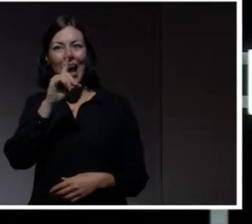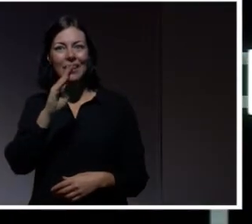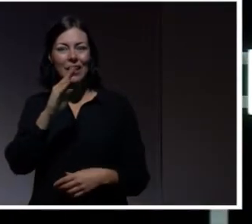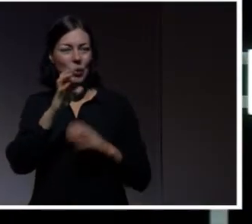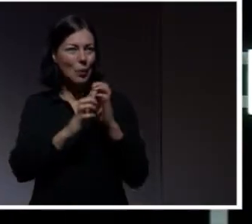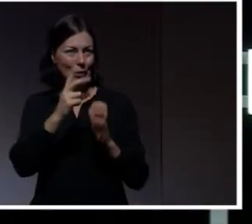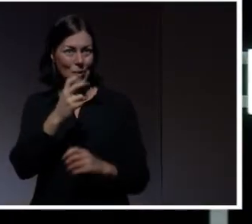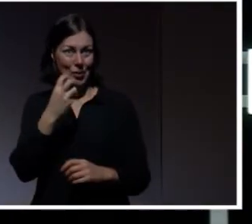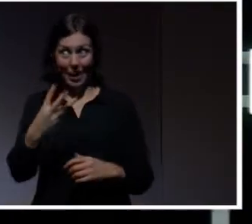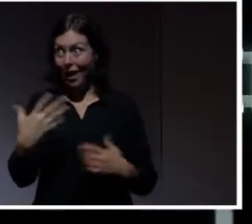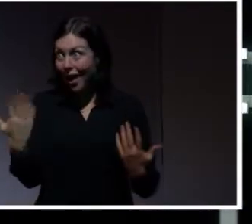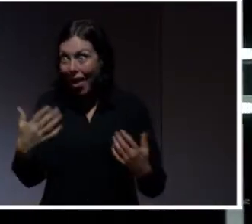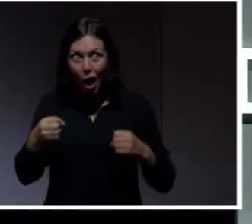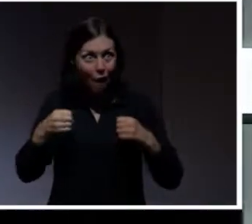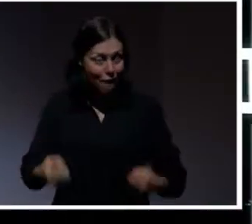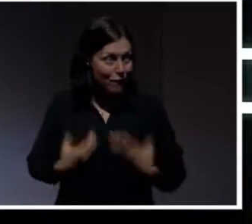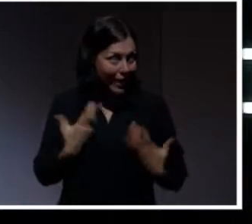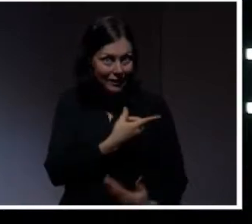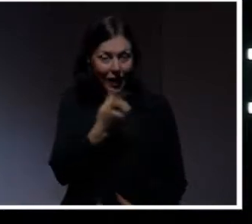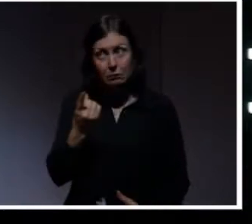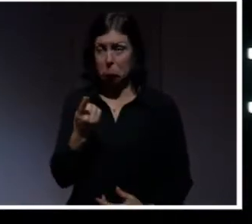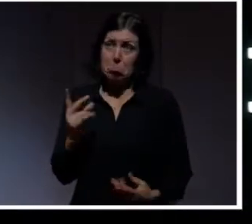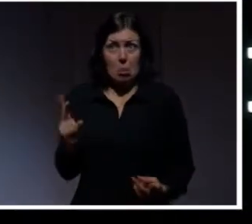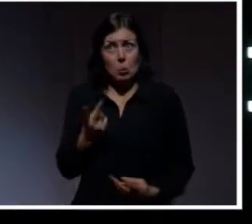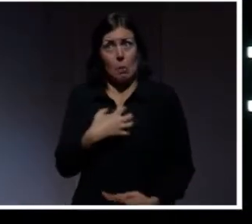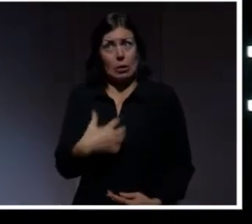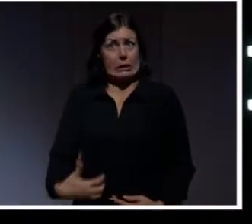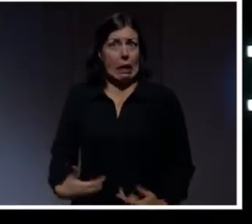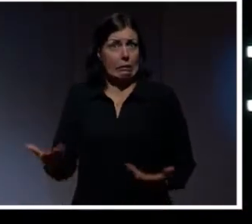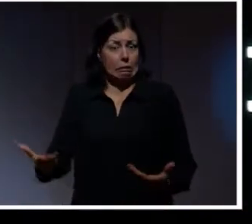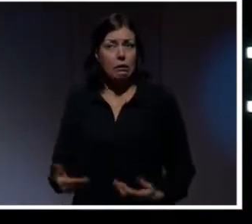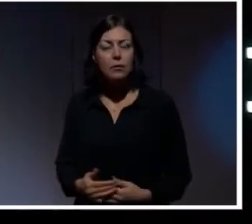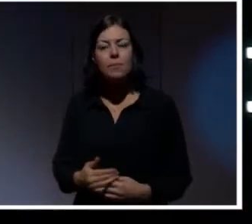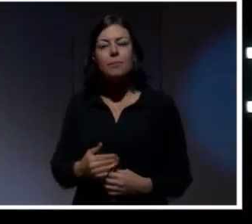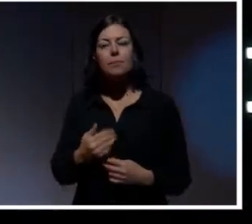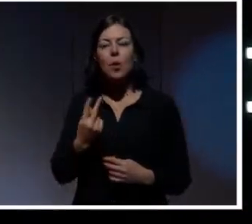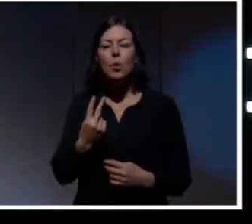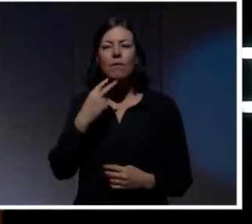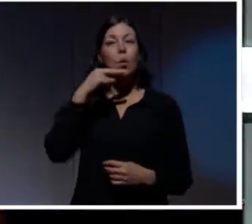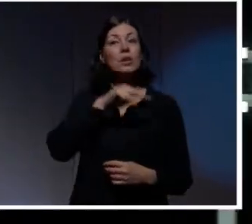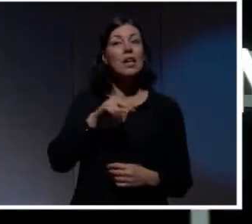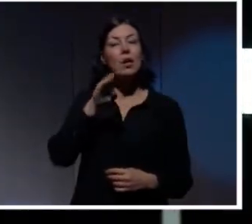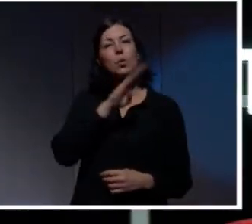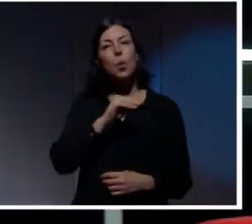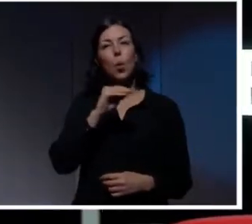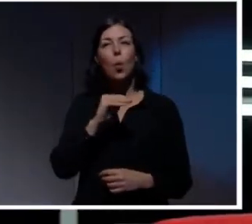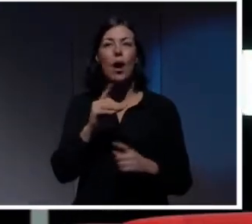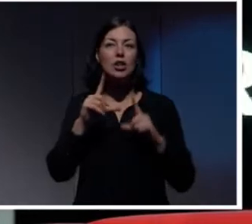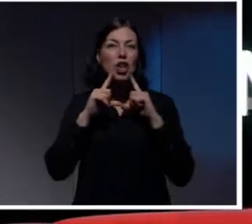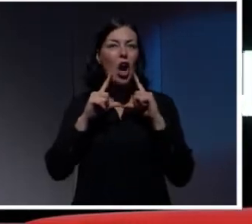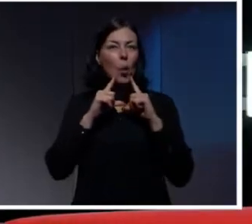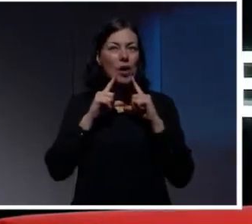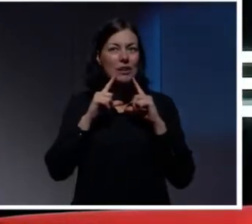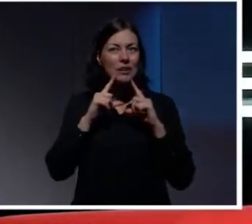Överraskande, eller hur? Han är ju under president. Och året innan så var det Star Wars. För då kom den nya